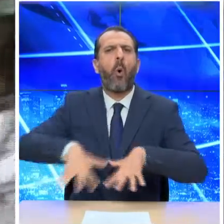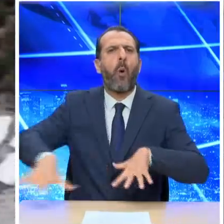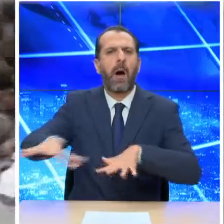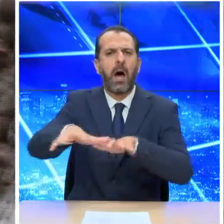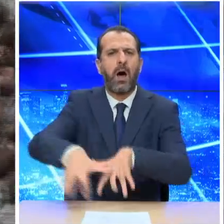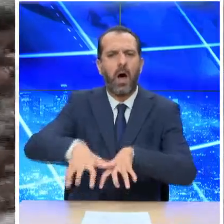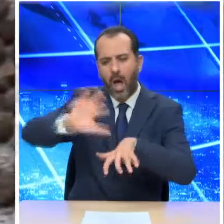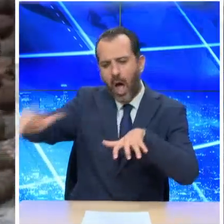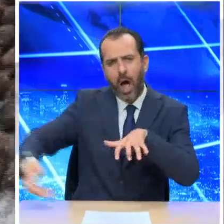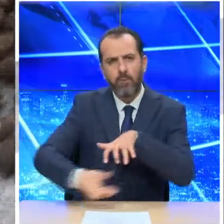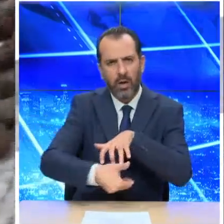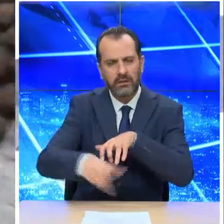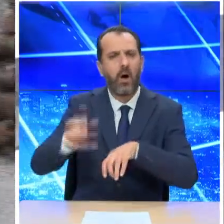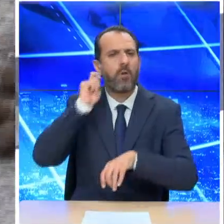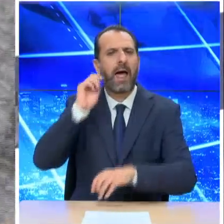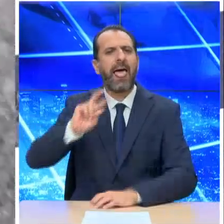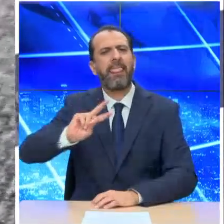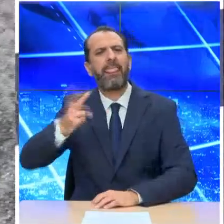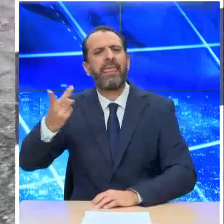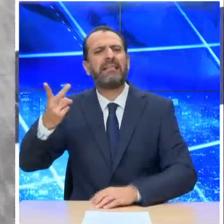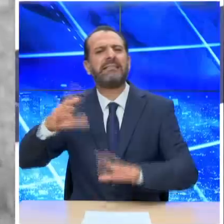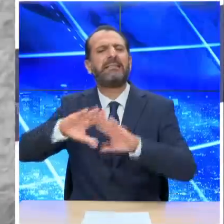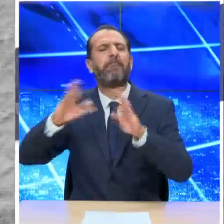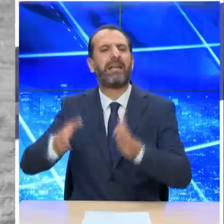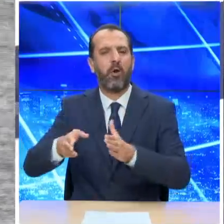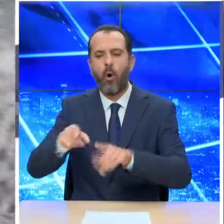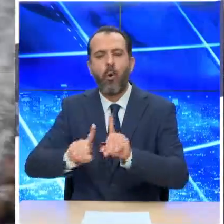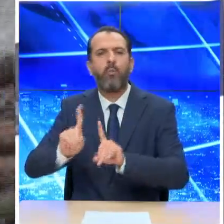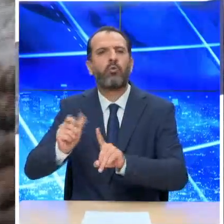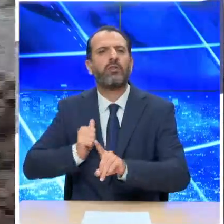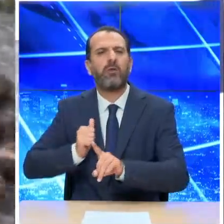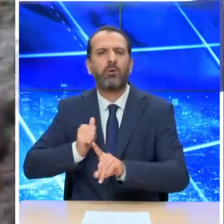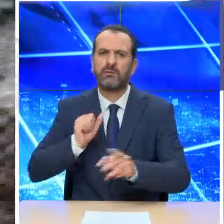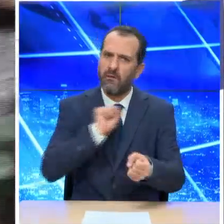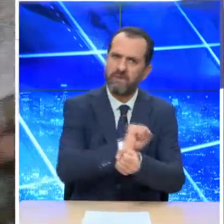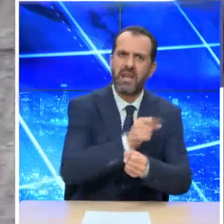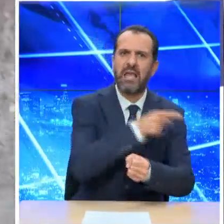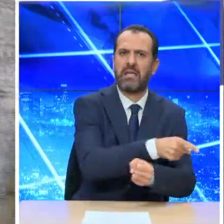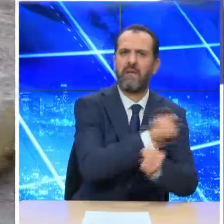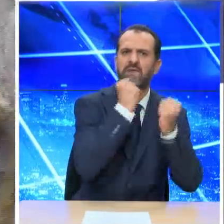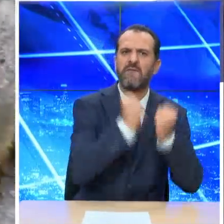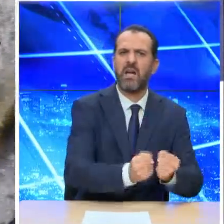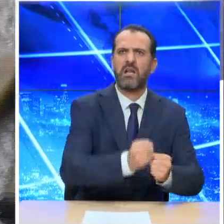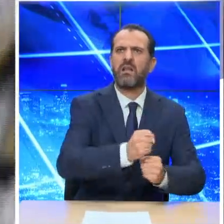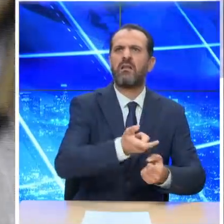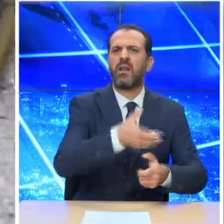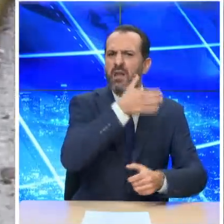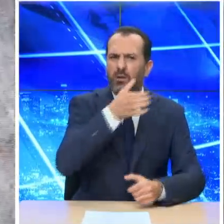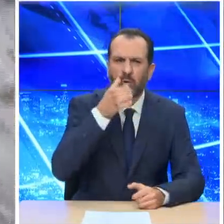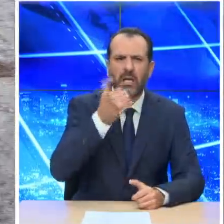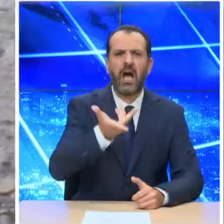περιοχή κοντά στο δυσπηλίο Καστοριάς Έγκλιστος σε κατάστημα κράτησης της χώρας για υποθέσεις ναρκωτικών, όπλων και